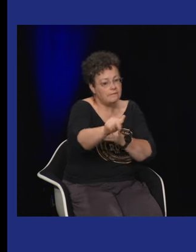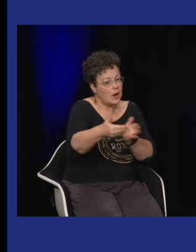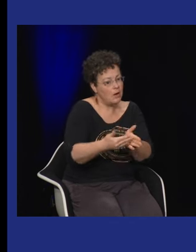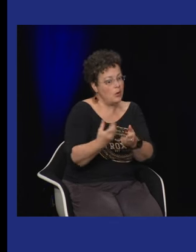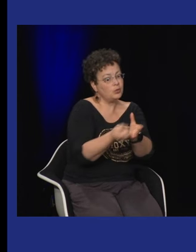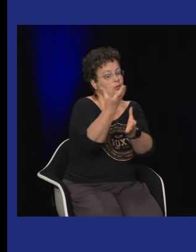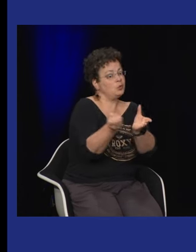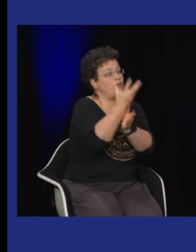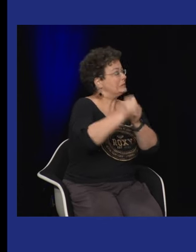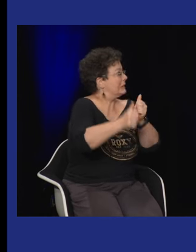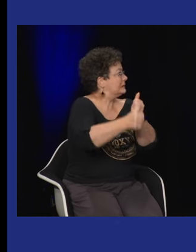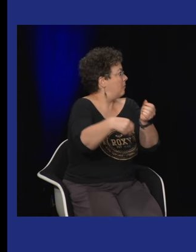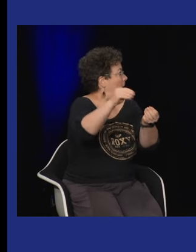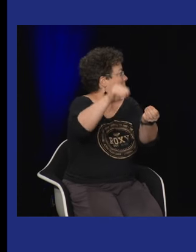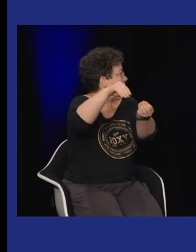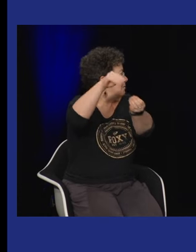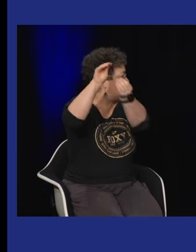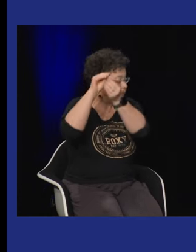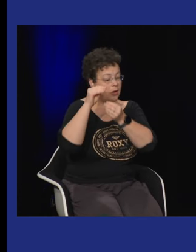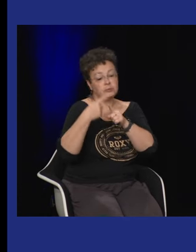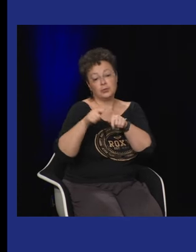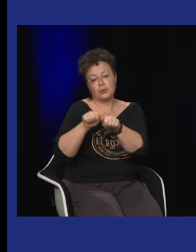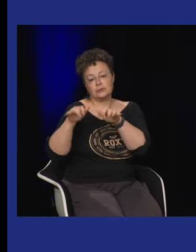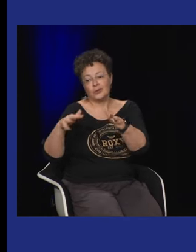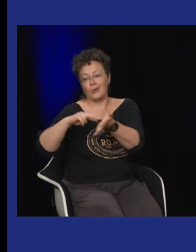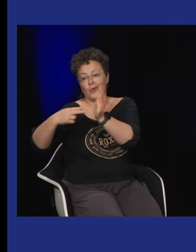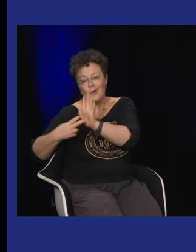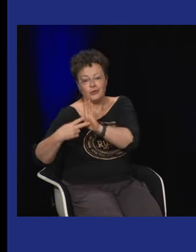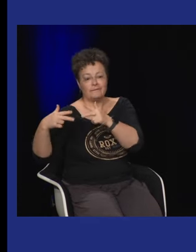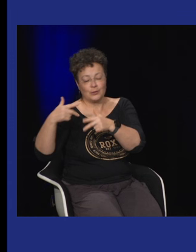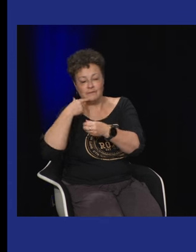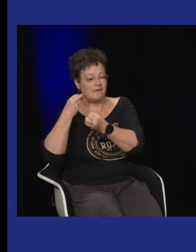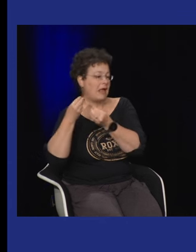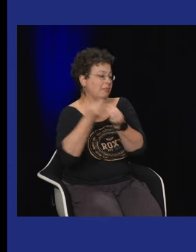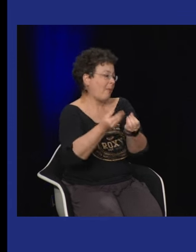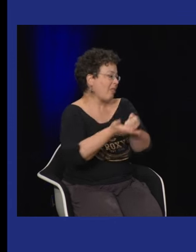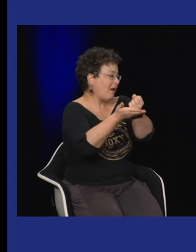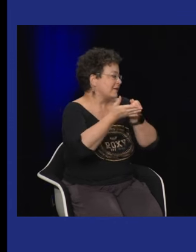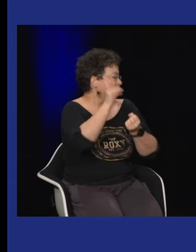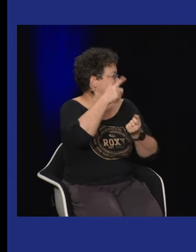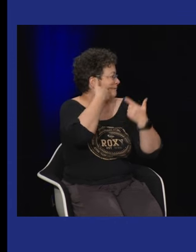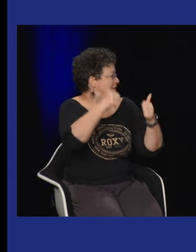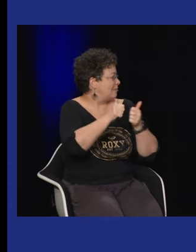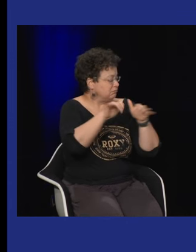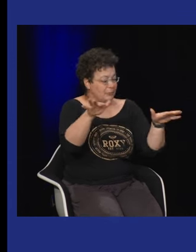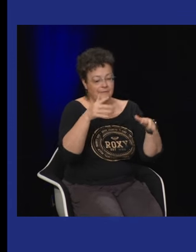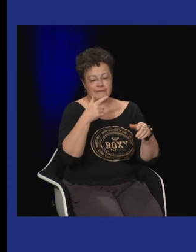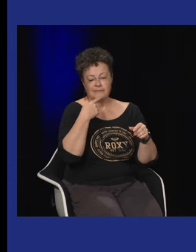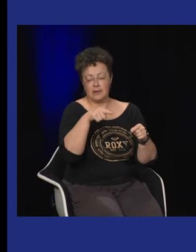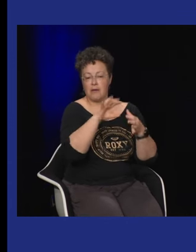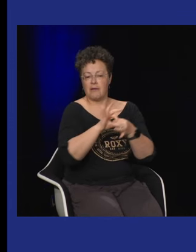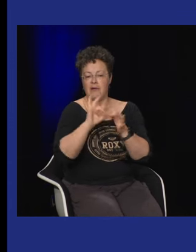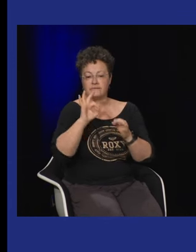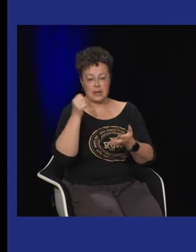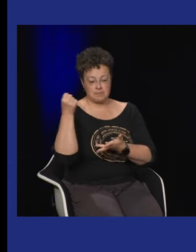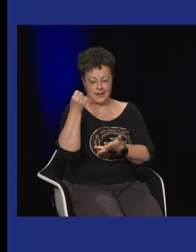du chansigne donc il va y avoir encore des nouveautés c'est évident et puis la vidéo est un support